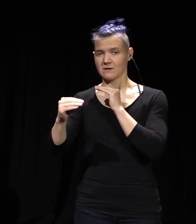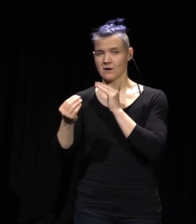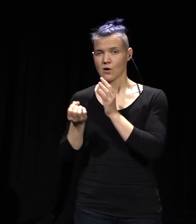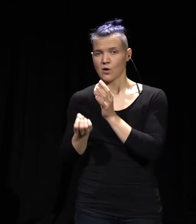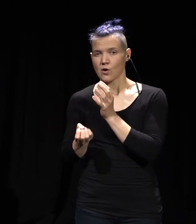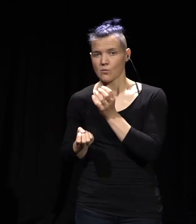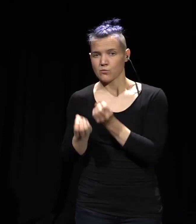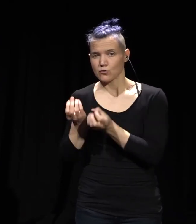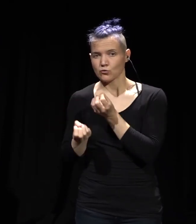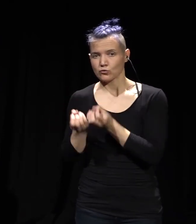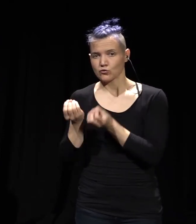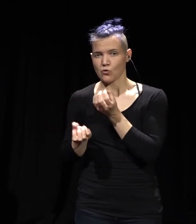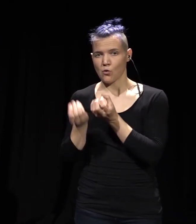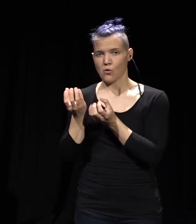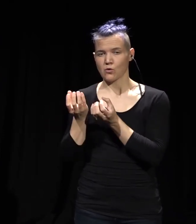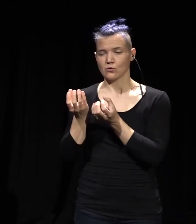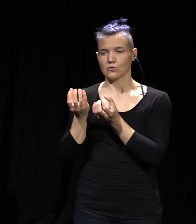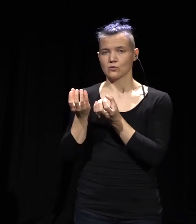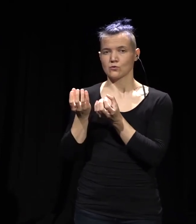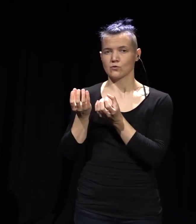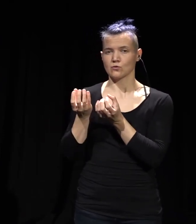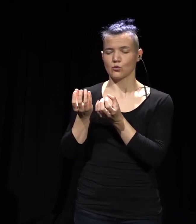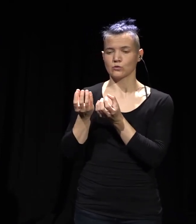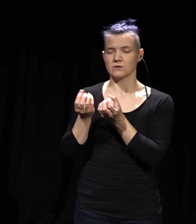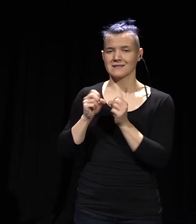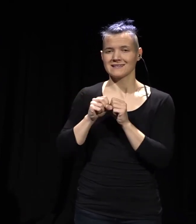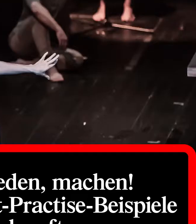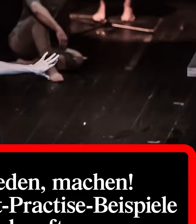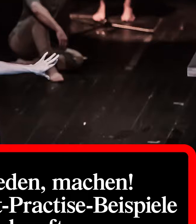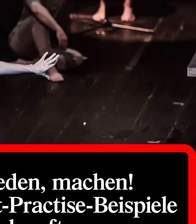und Distribution.